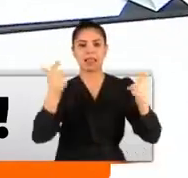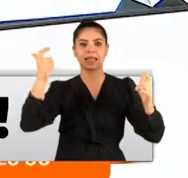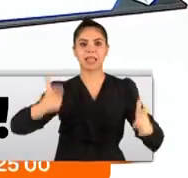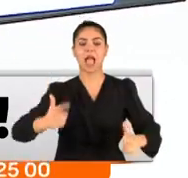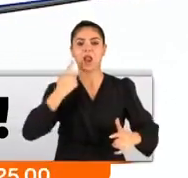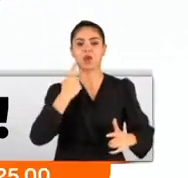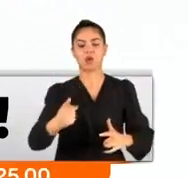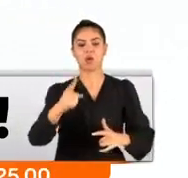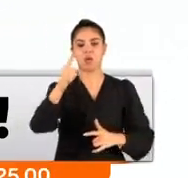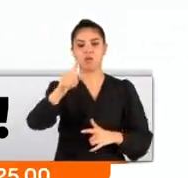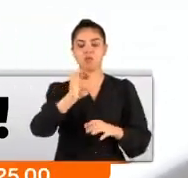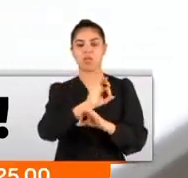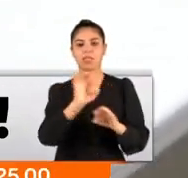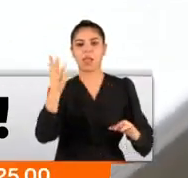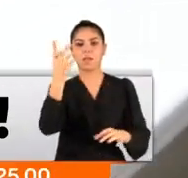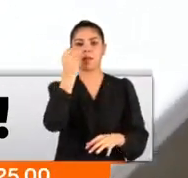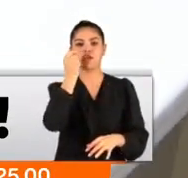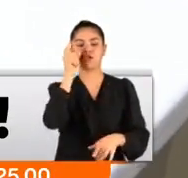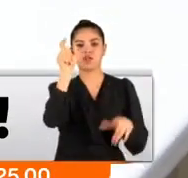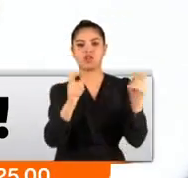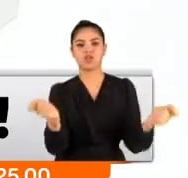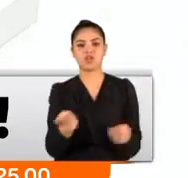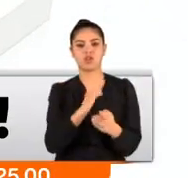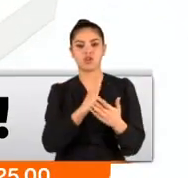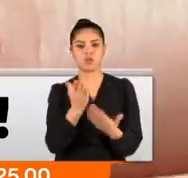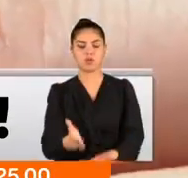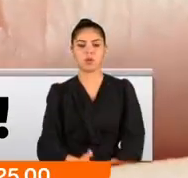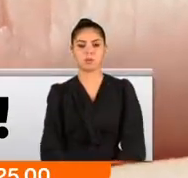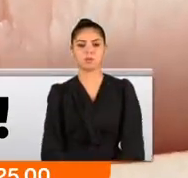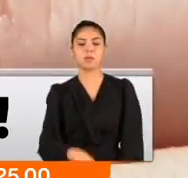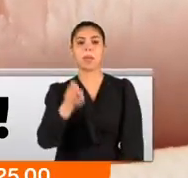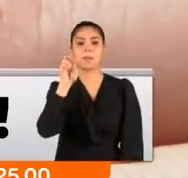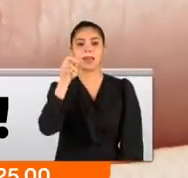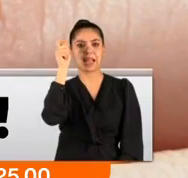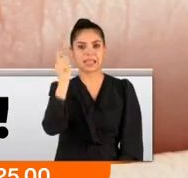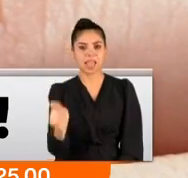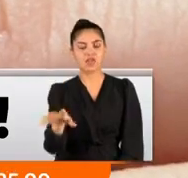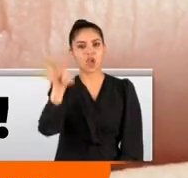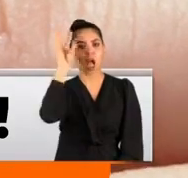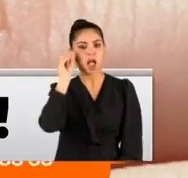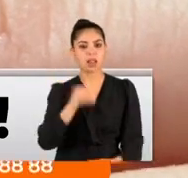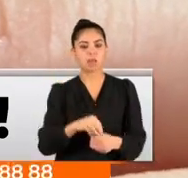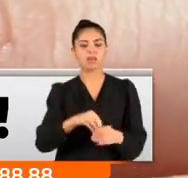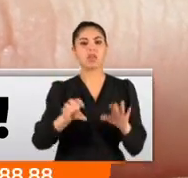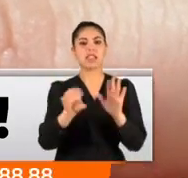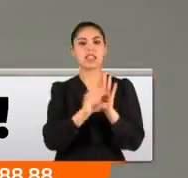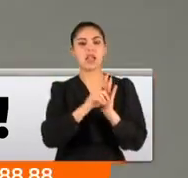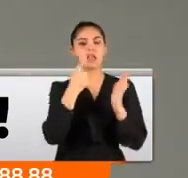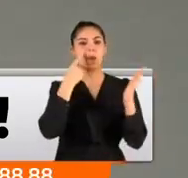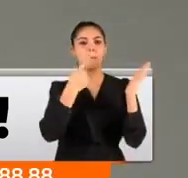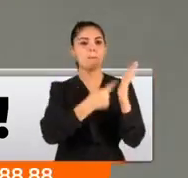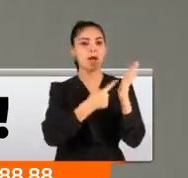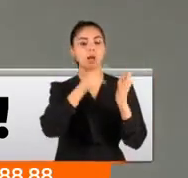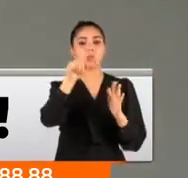yerdeyiz. Ve burada tam 5 kişinin elinden geçiyor pırlantalar. Pırlantanın gerçekliğini anlamak için sertifikaya bakarız.